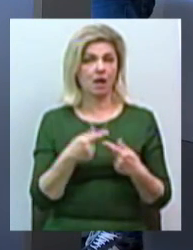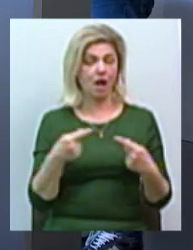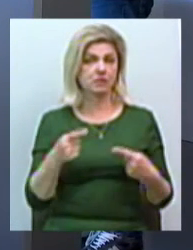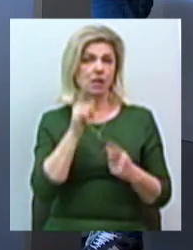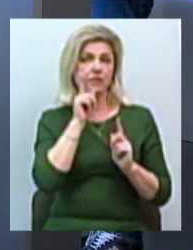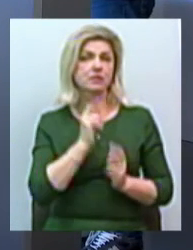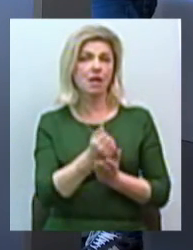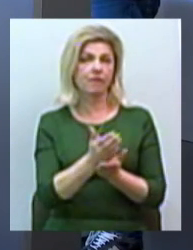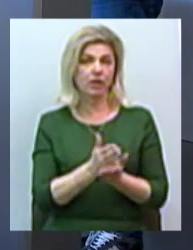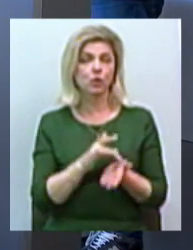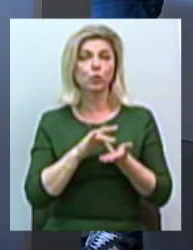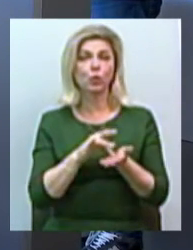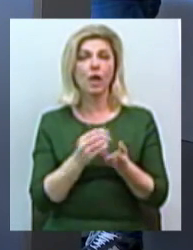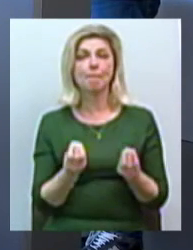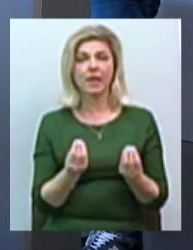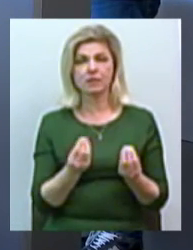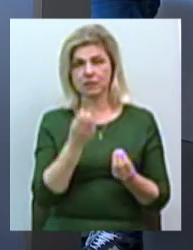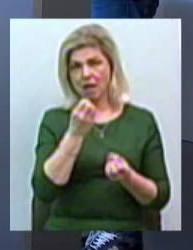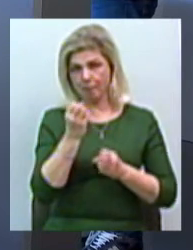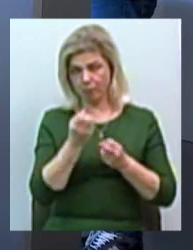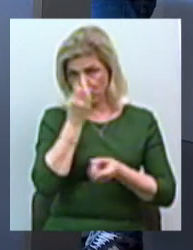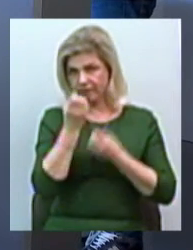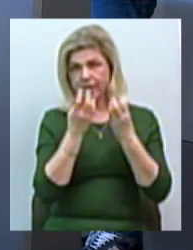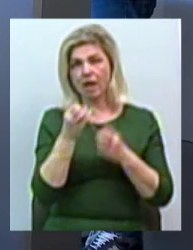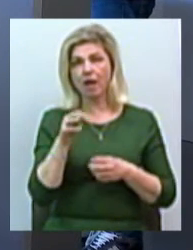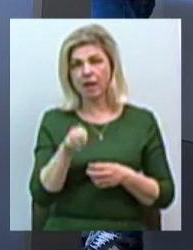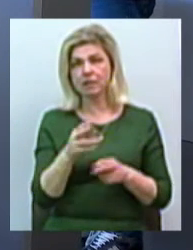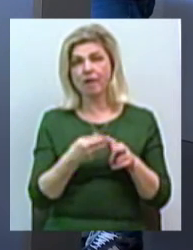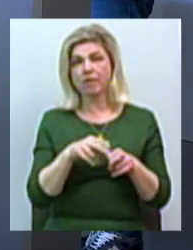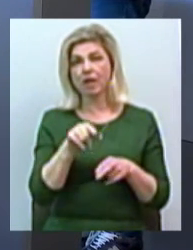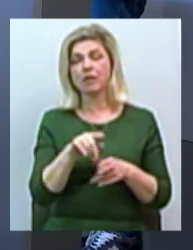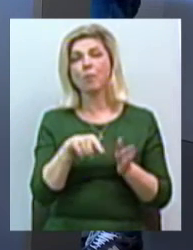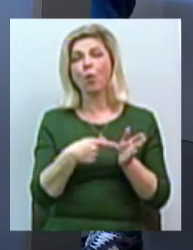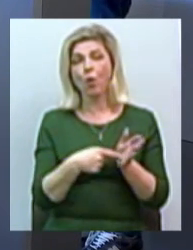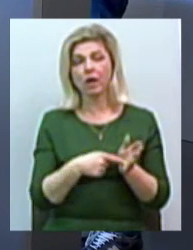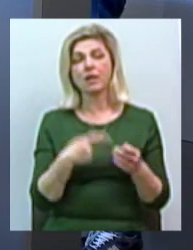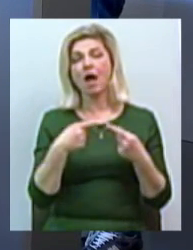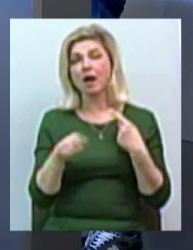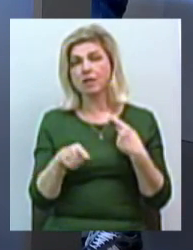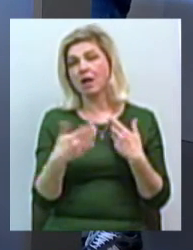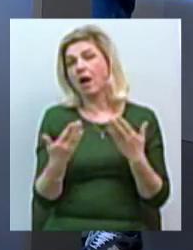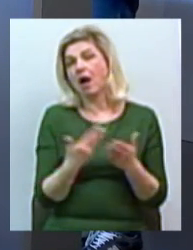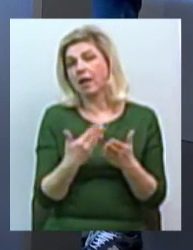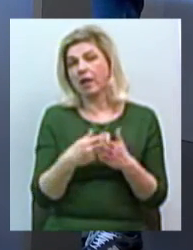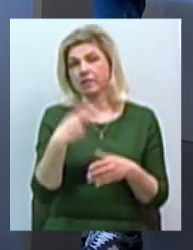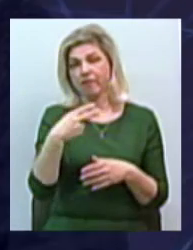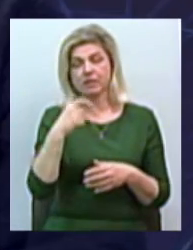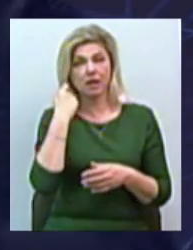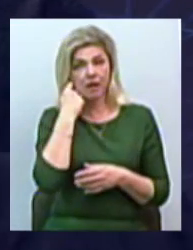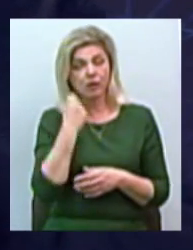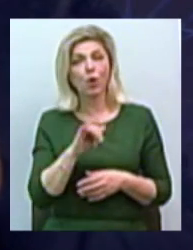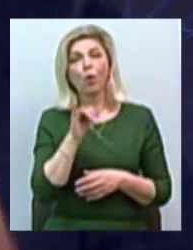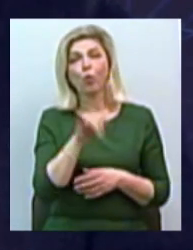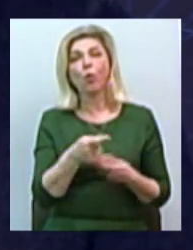Туристический бізнес процветає в цьому місці. А разниця між фотографіями качих-то 20 років. Причем у власті,